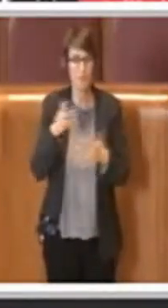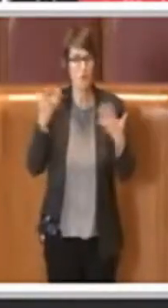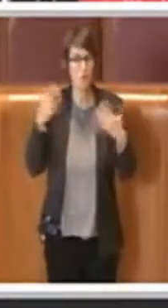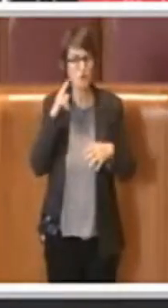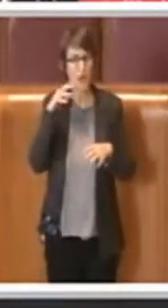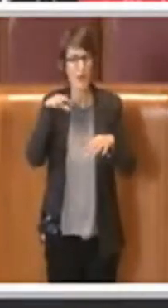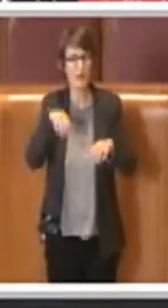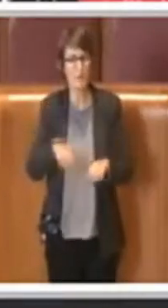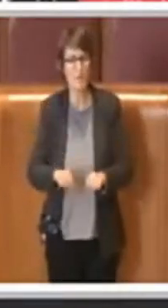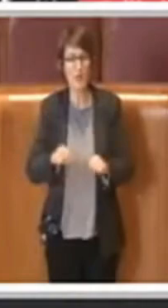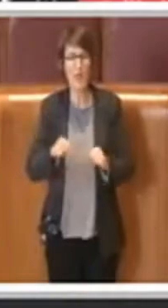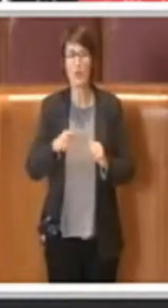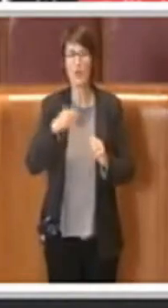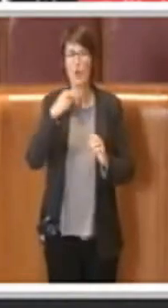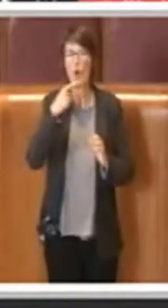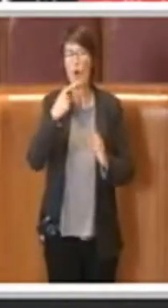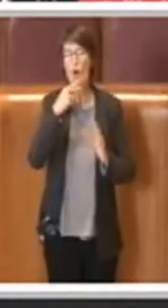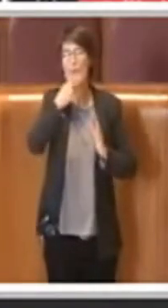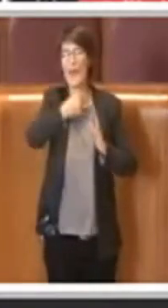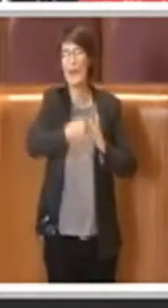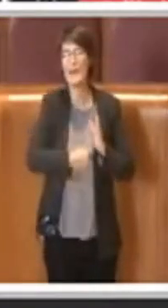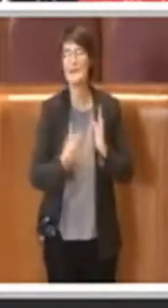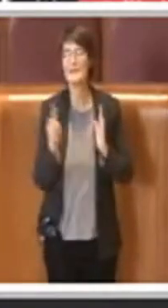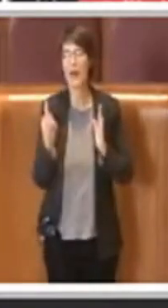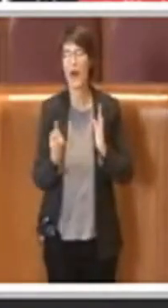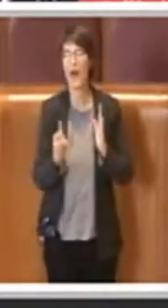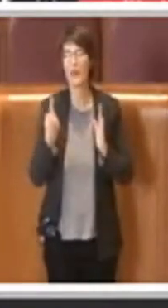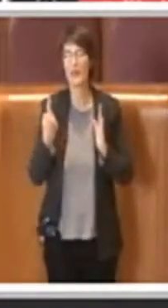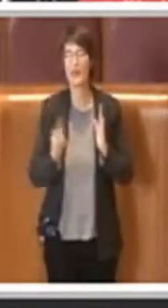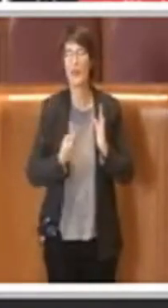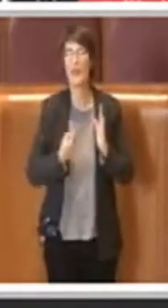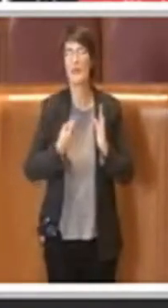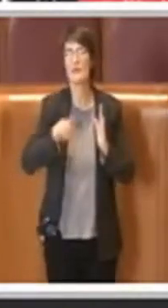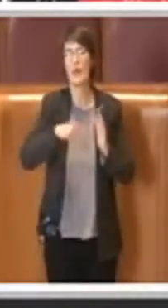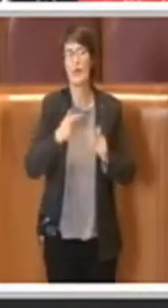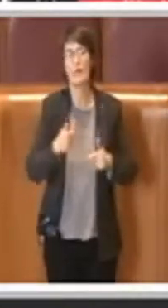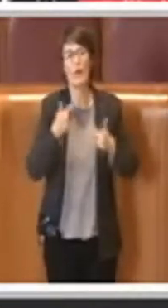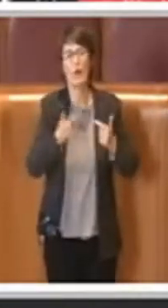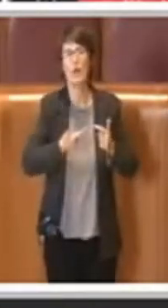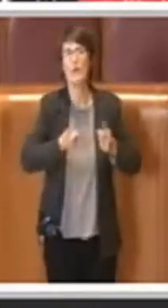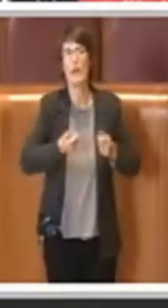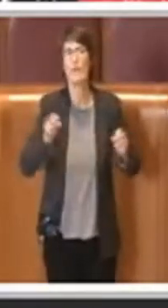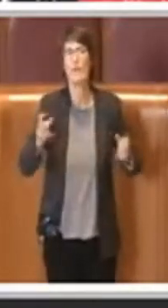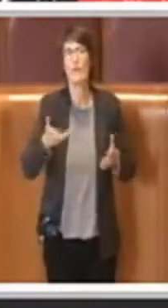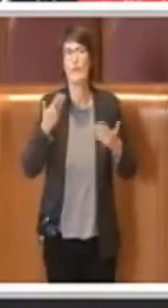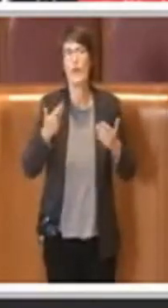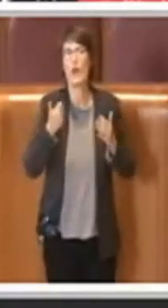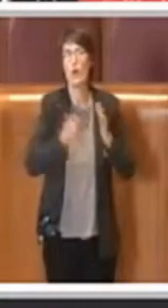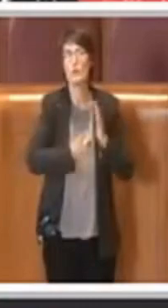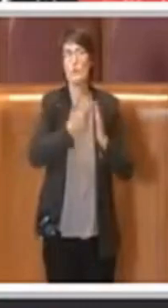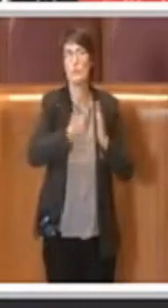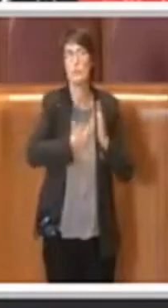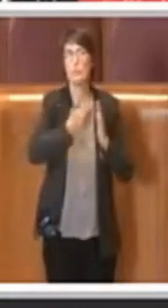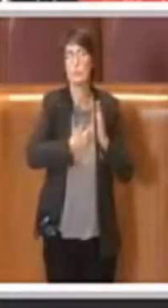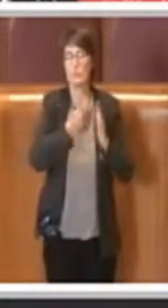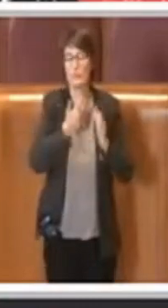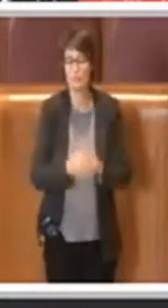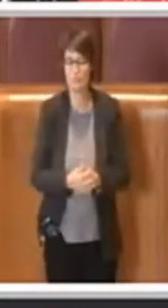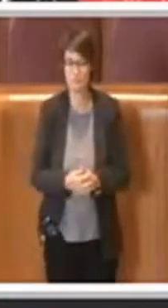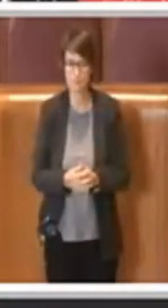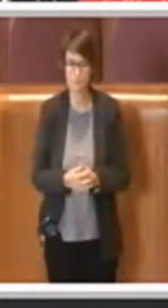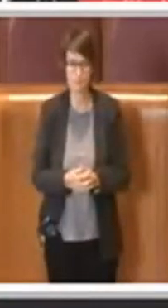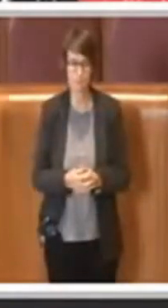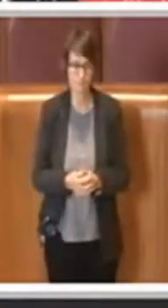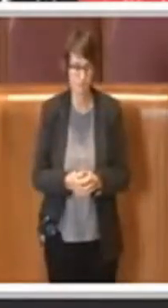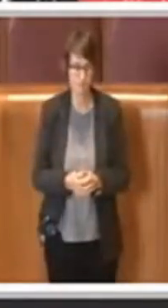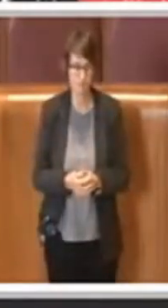attesa, questo poi lo tratteremo in un successivo ordine del giorno. Comunque noi su questo ordine